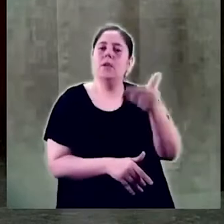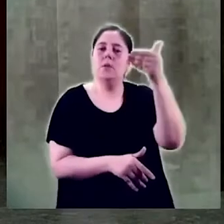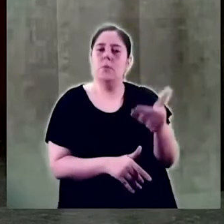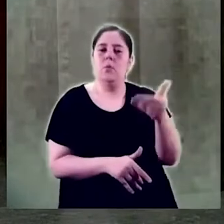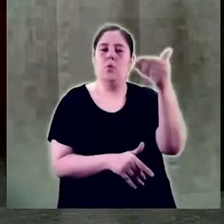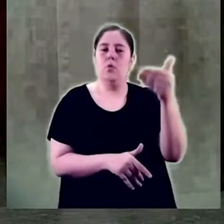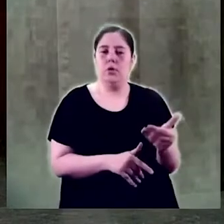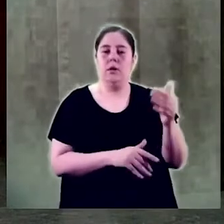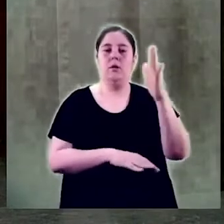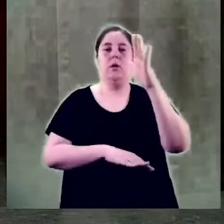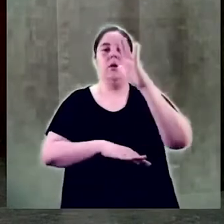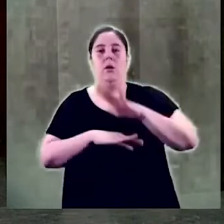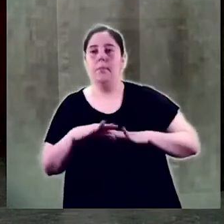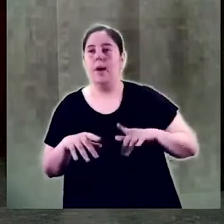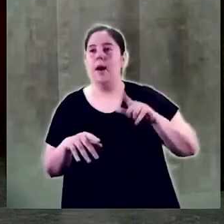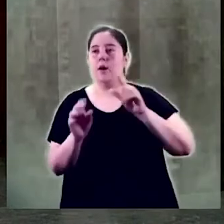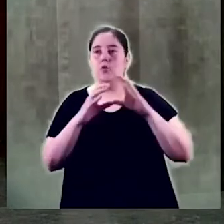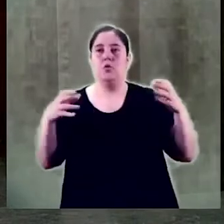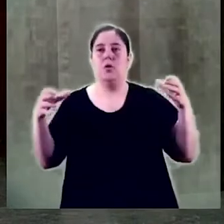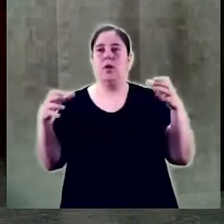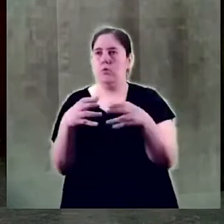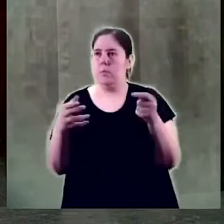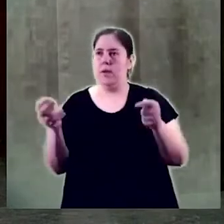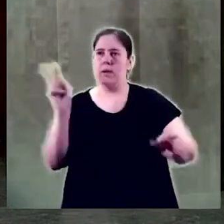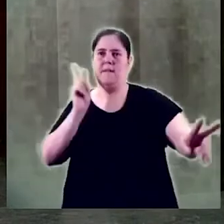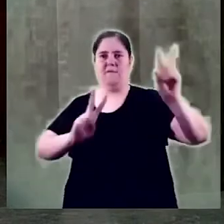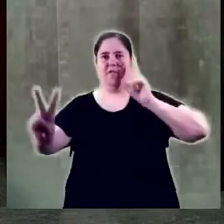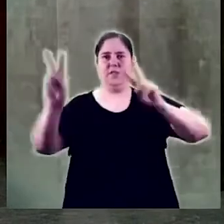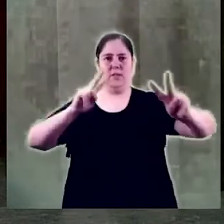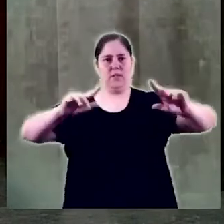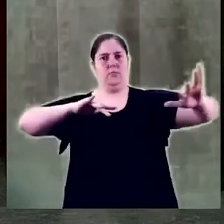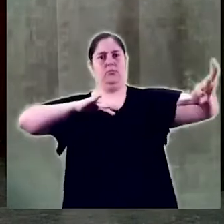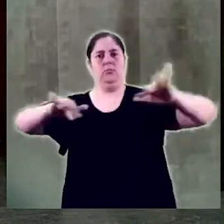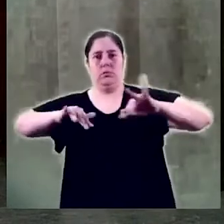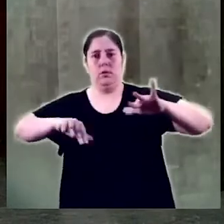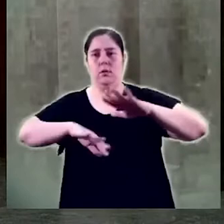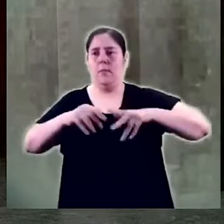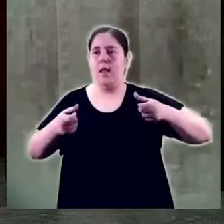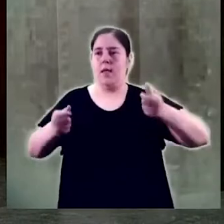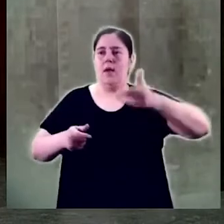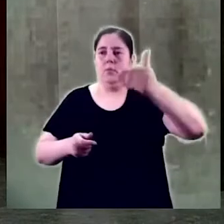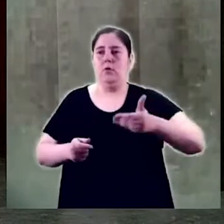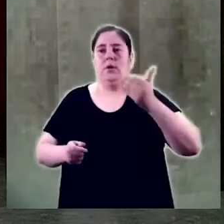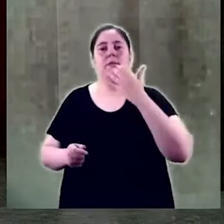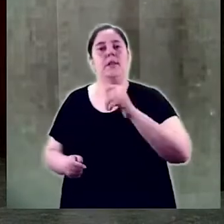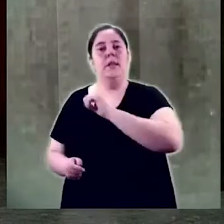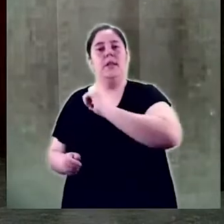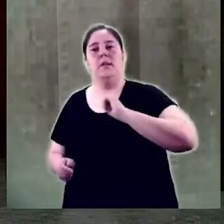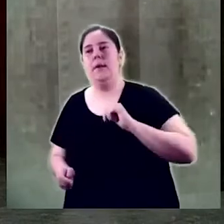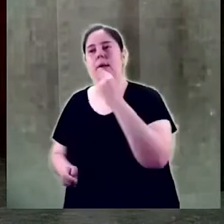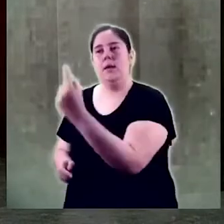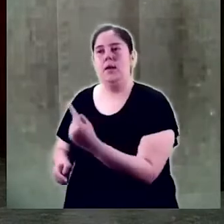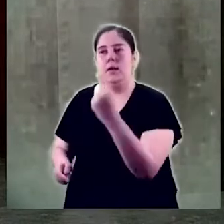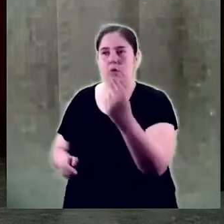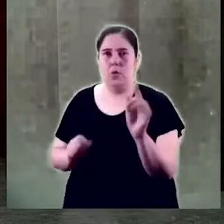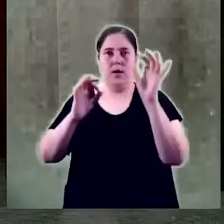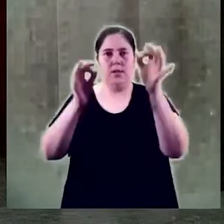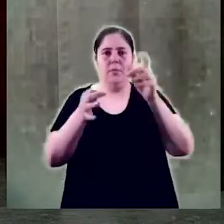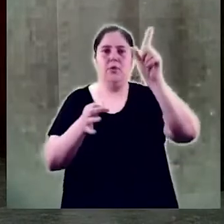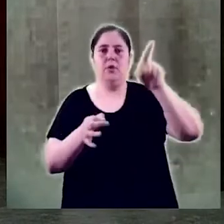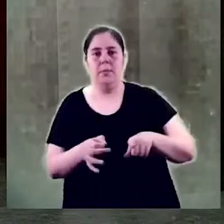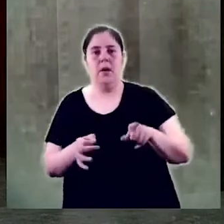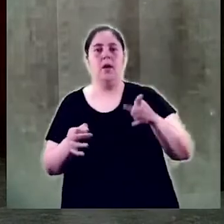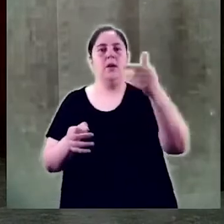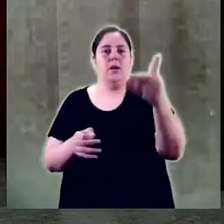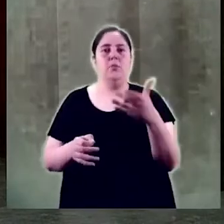ressò d'aquesta col·lectivitat, no? Per donar importància no només a la individualitat, sinó també a aquesta importància en